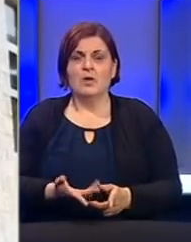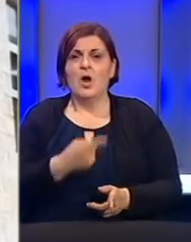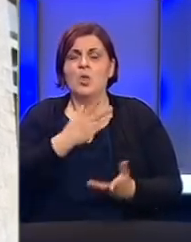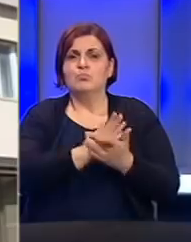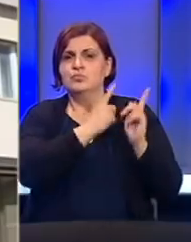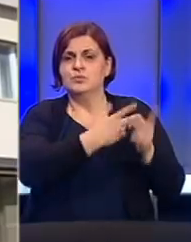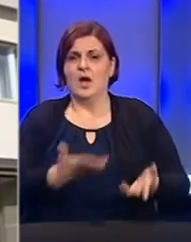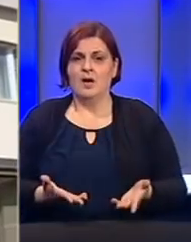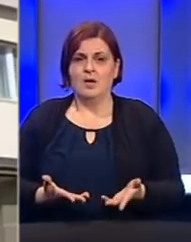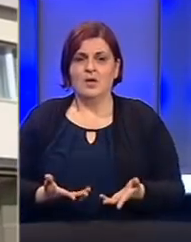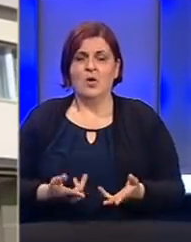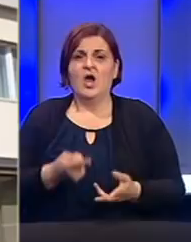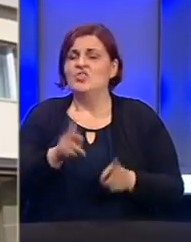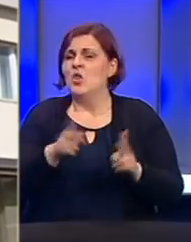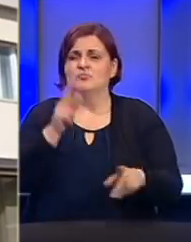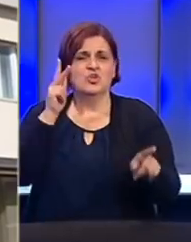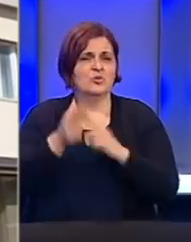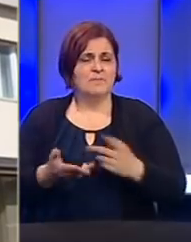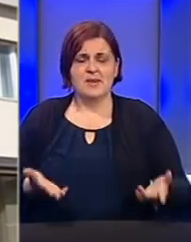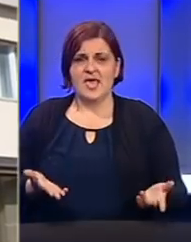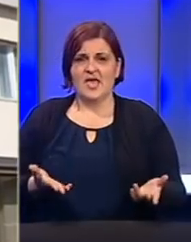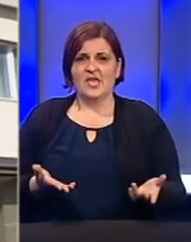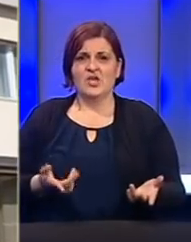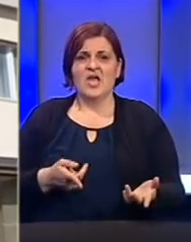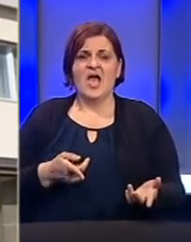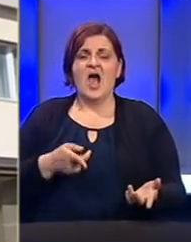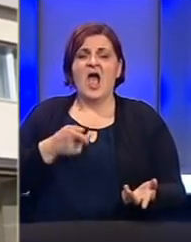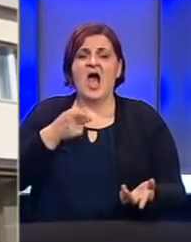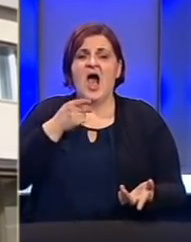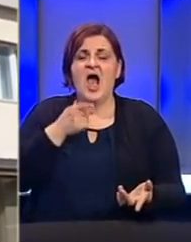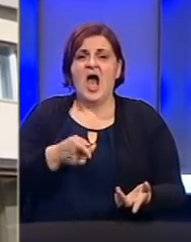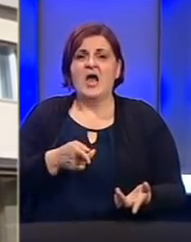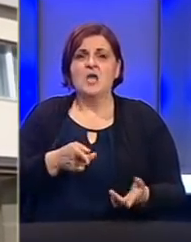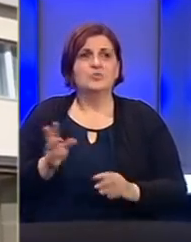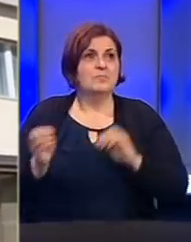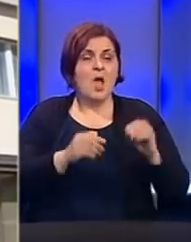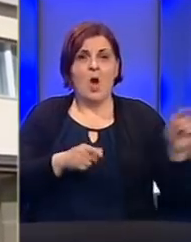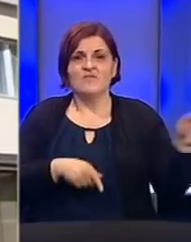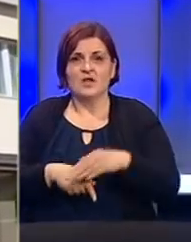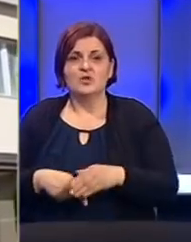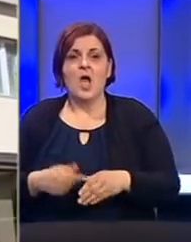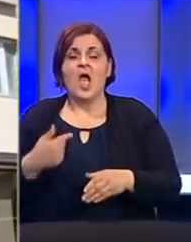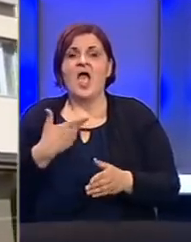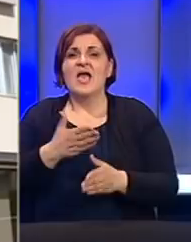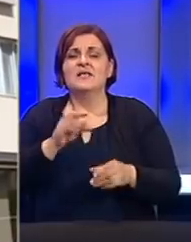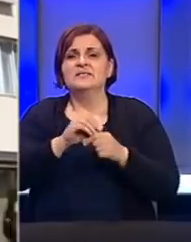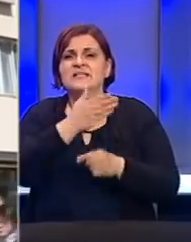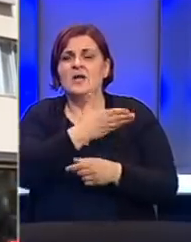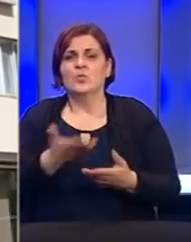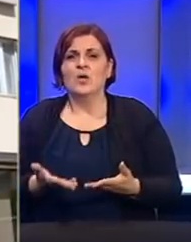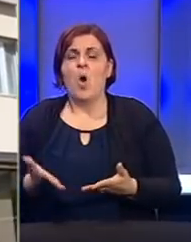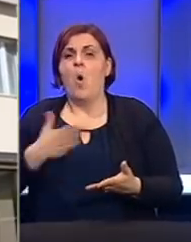budu tamo. Da to ne može niko spriječiti. Kad oni se lipe ošli i vratili se. Ena i kod na stadu tamo jedinstvo.